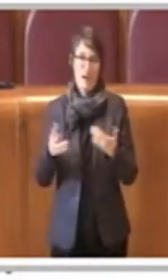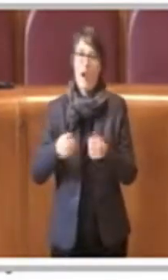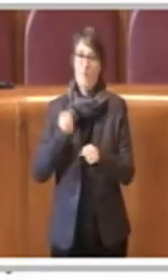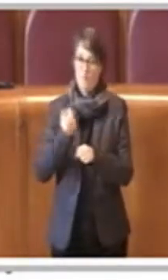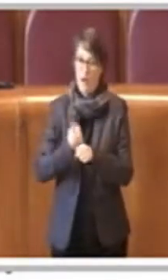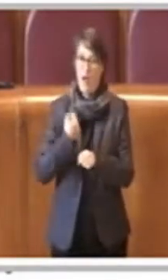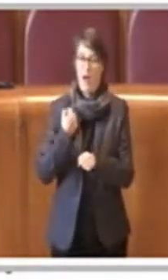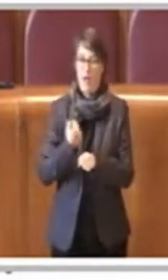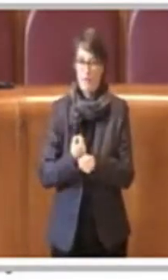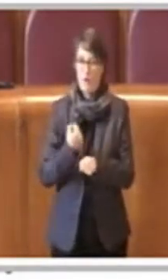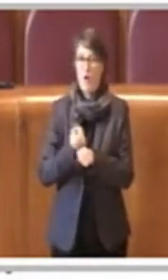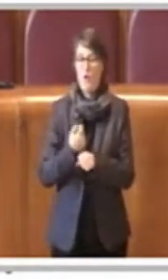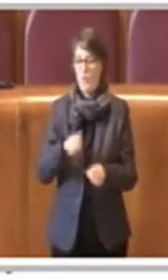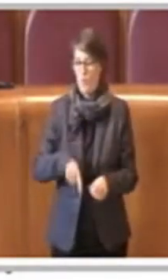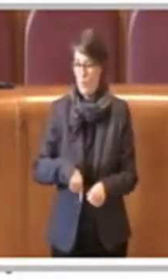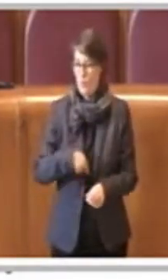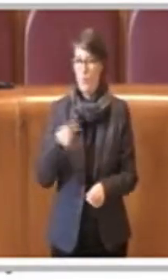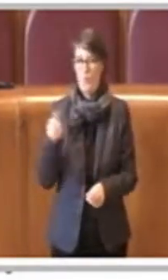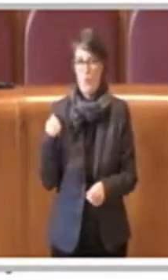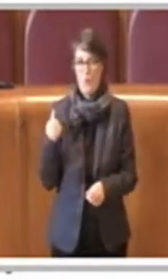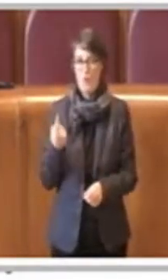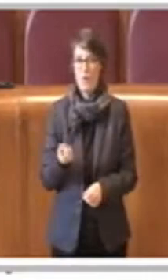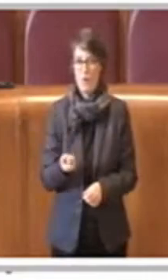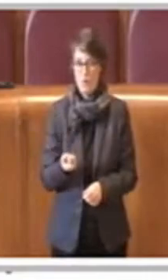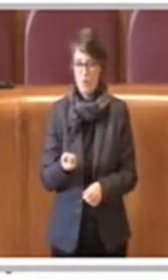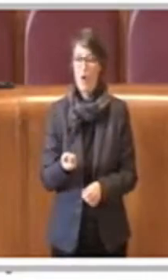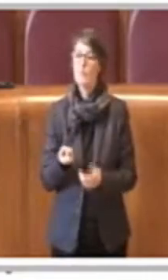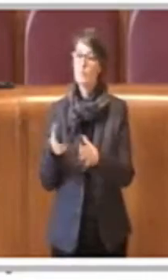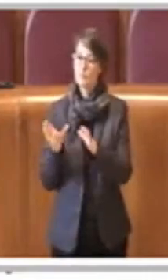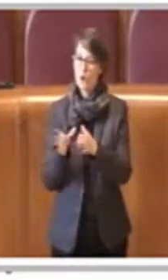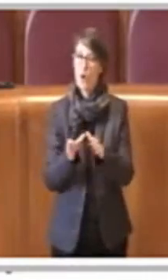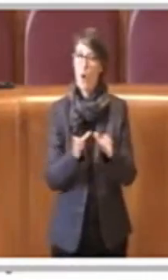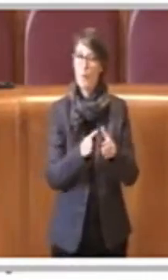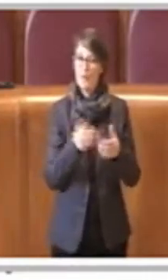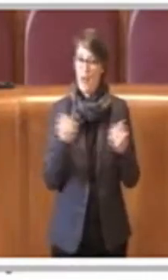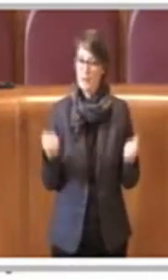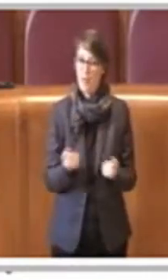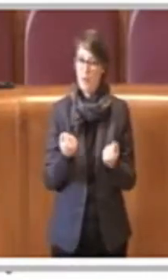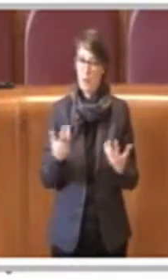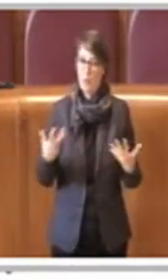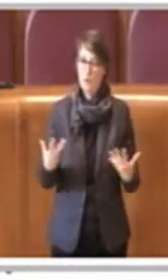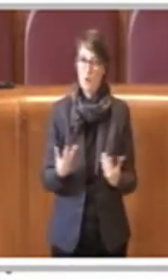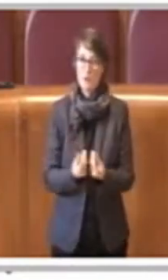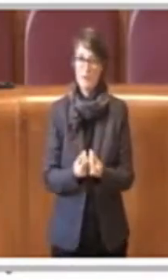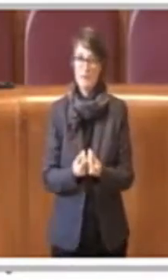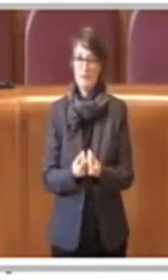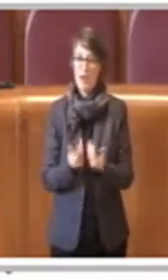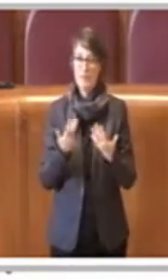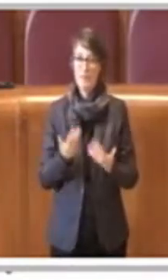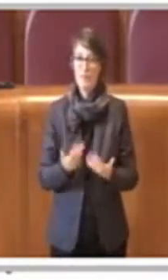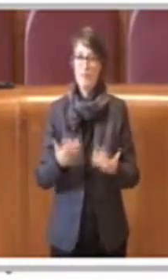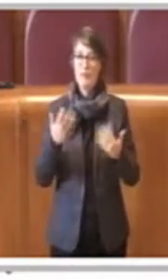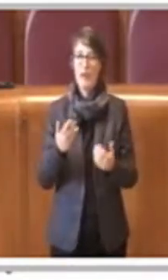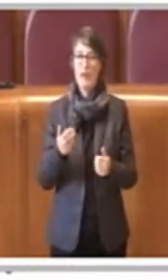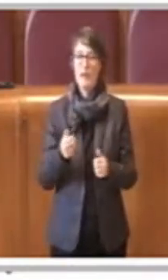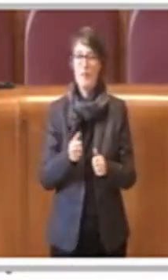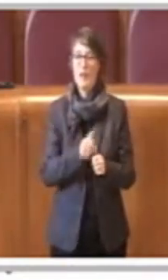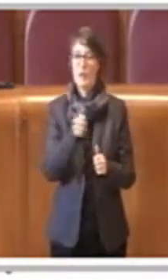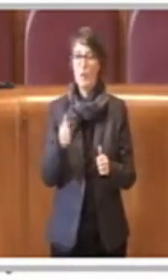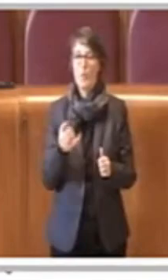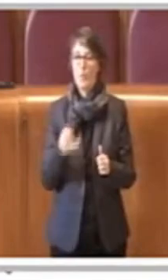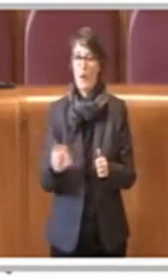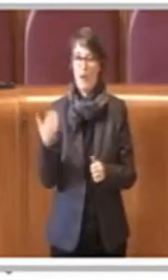svolto con i comitati promotori, finalmente un anno e mezzo fa riuscimmo a